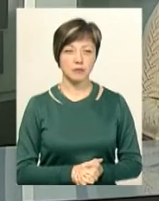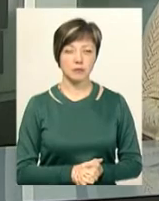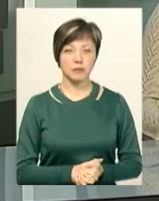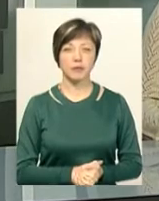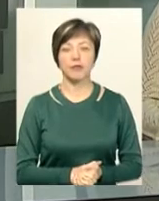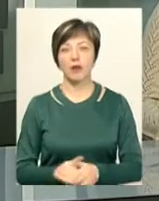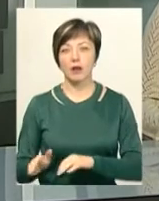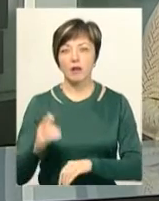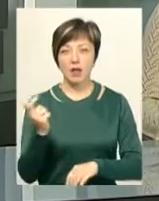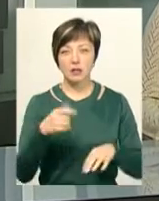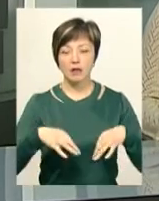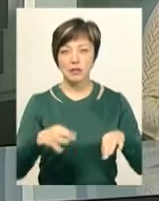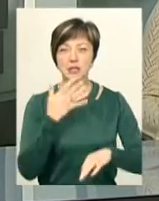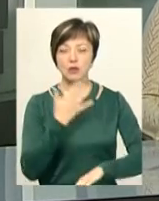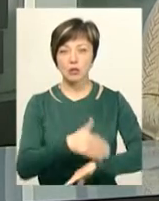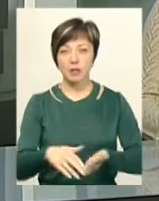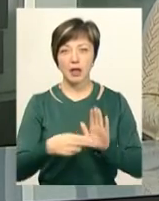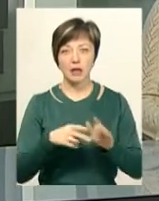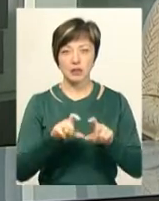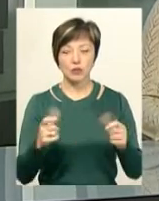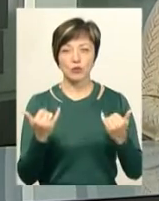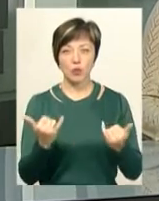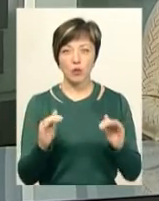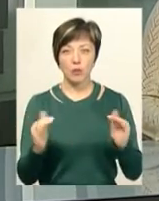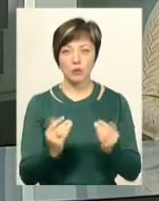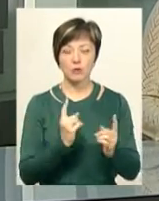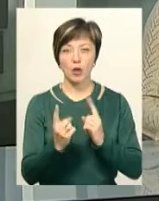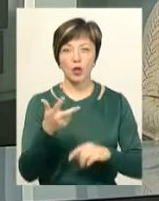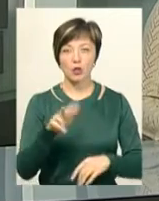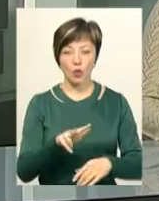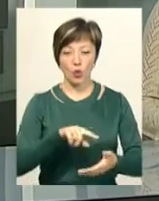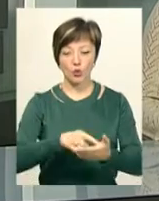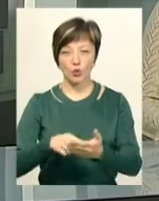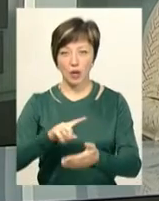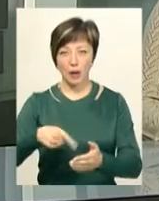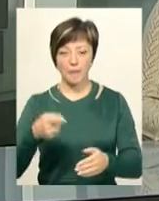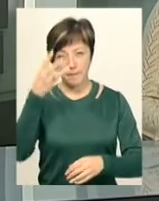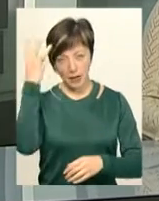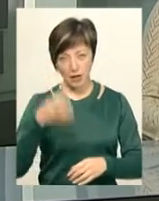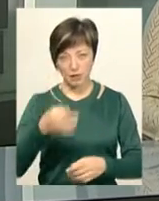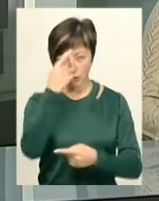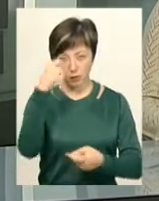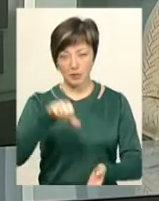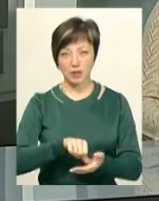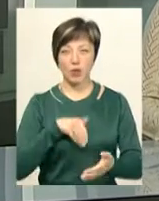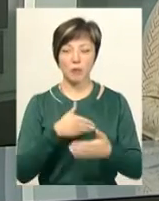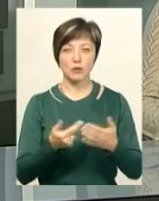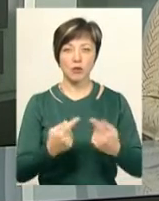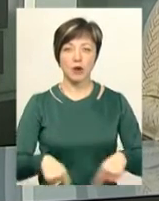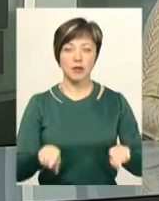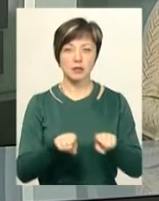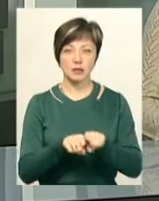Власники активок з іноземної реєстрації сьогодні обмежили рух в трьох точках Хмельниччини. Про це повідомив представник громадської